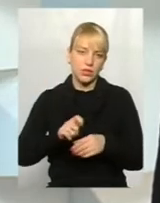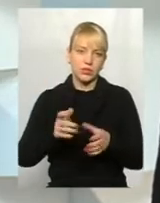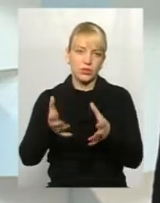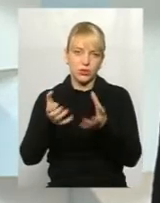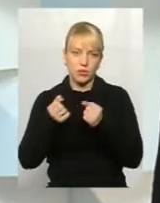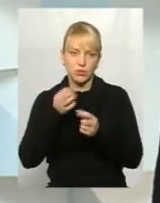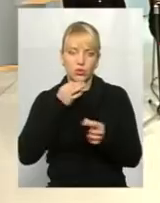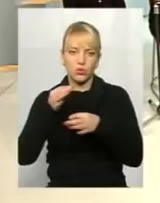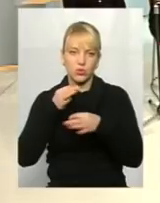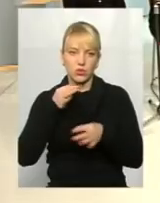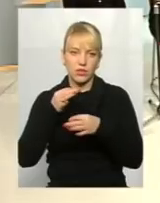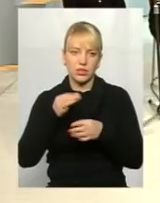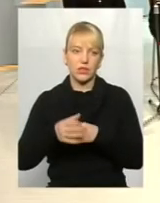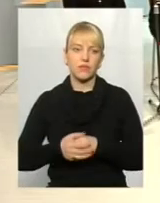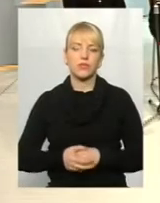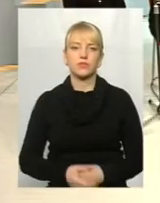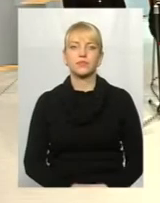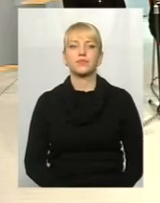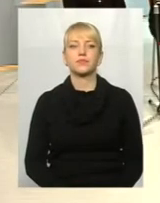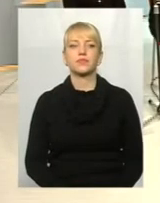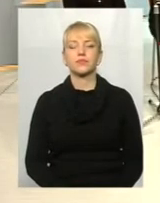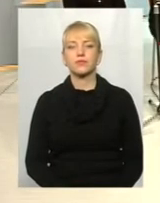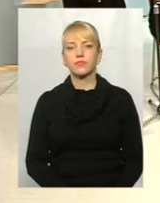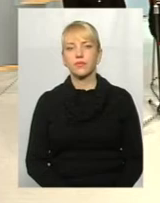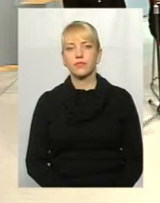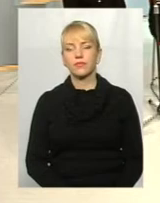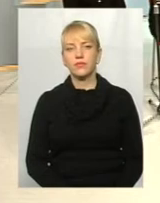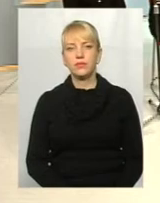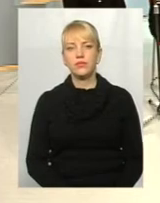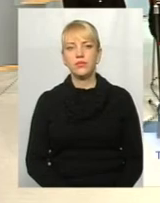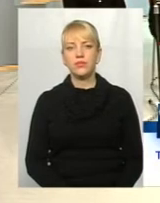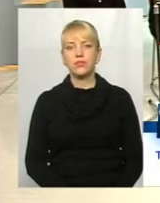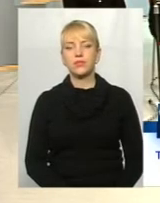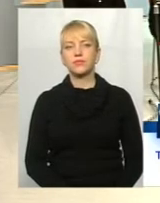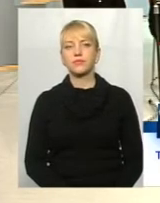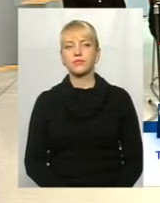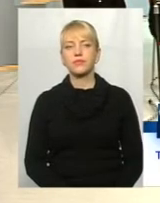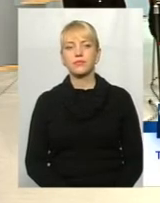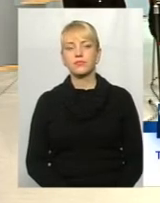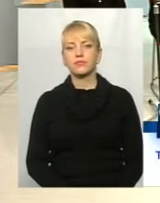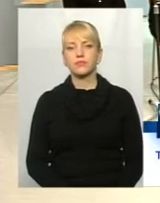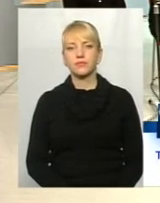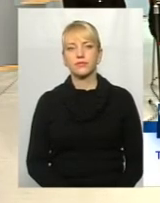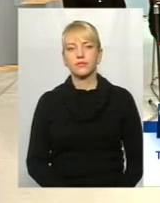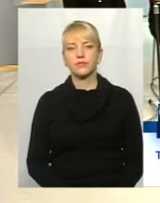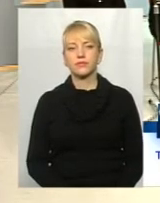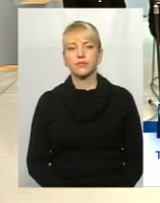отримати консультацію або спеціалістів. Дякую за відповідь. 61-90-60. Слухаємо вас. Говоріть, будь ласка.